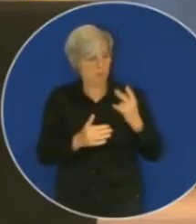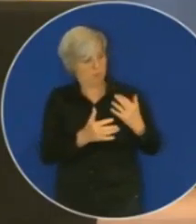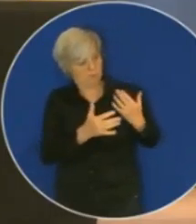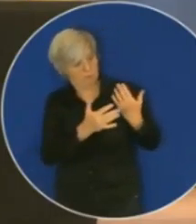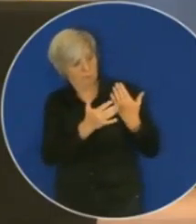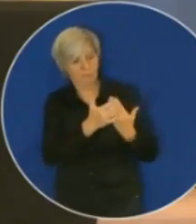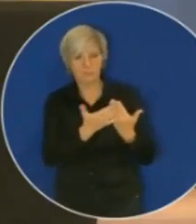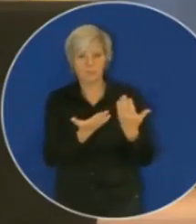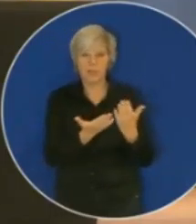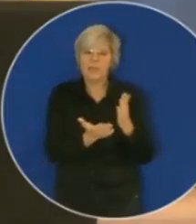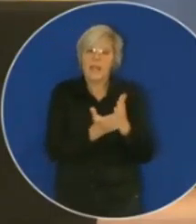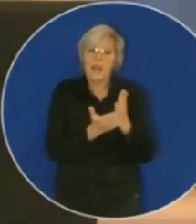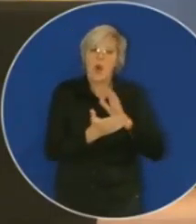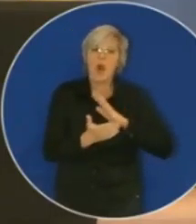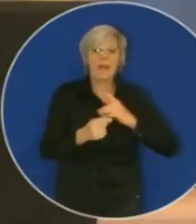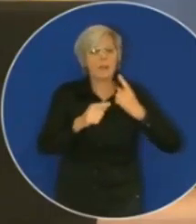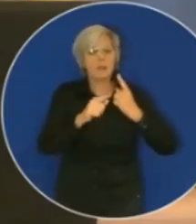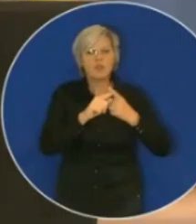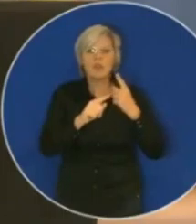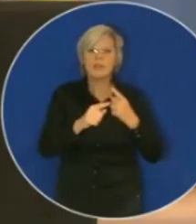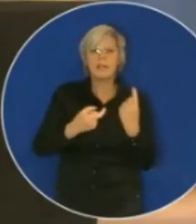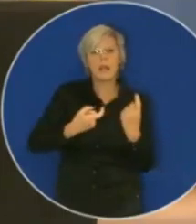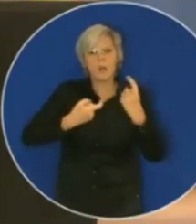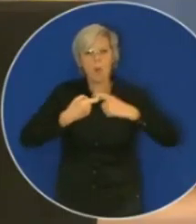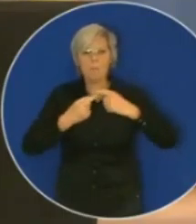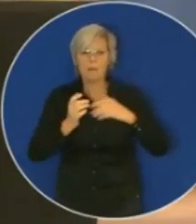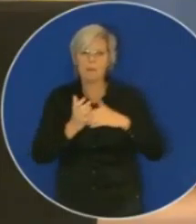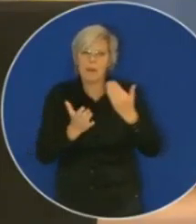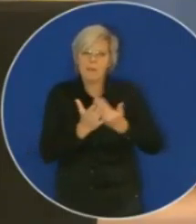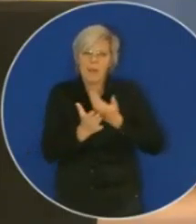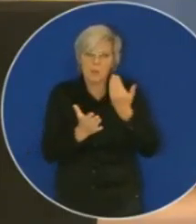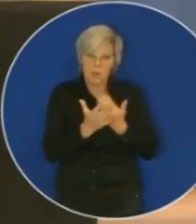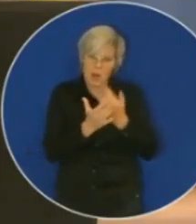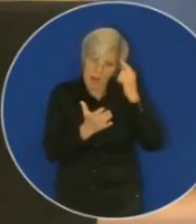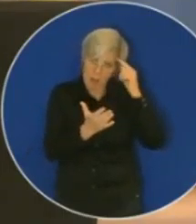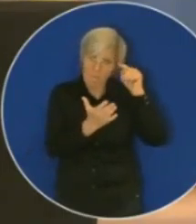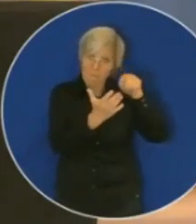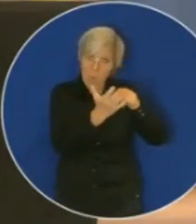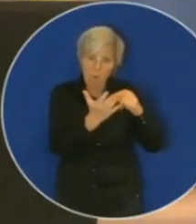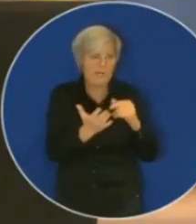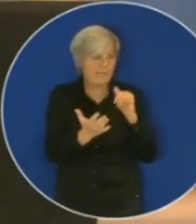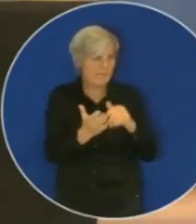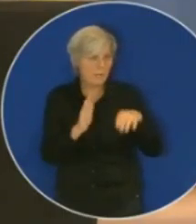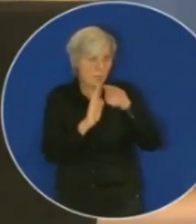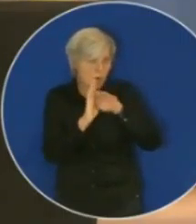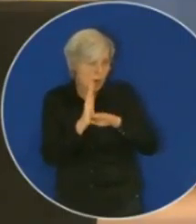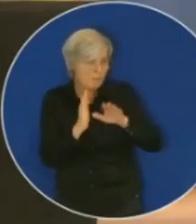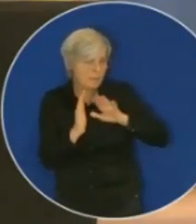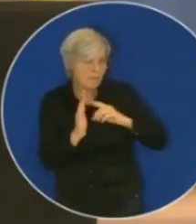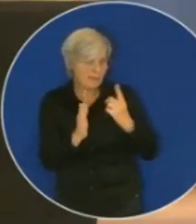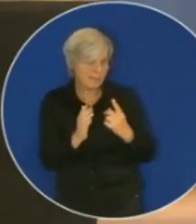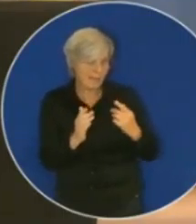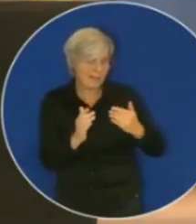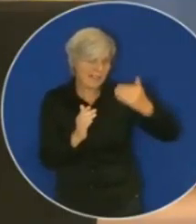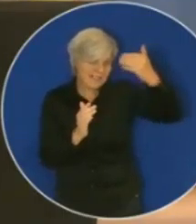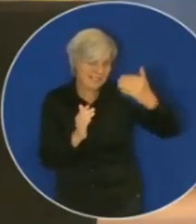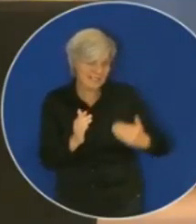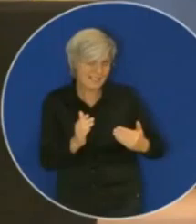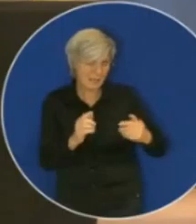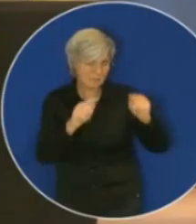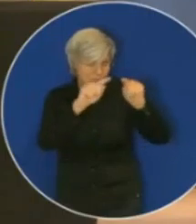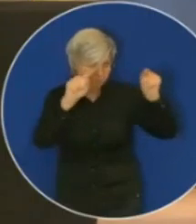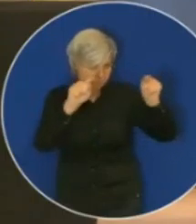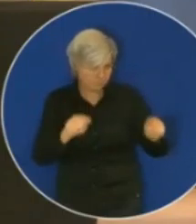Det gäller ju att ha en tydlig koppling till de nationella målen. Och i programmet så finns det ju en sida där